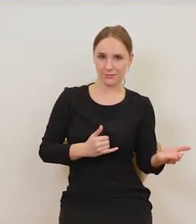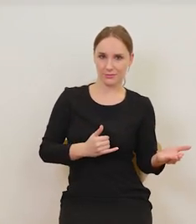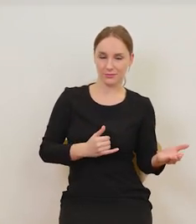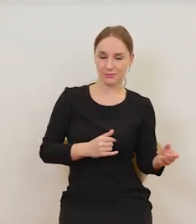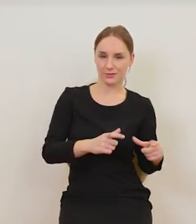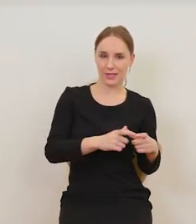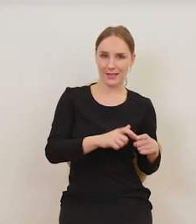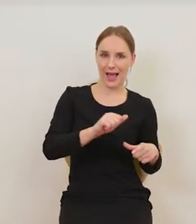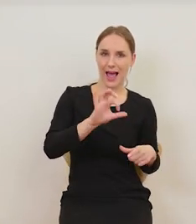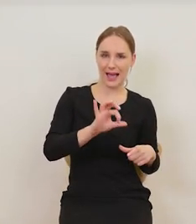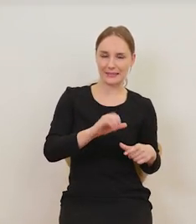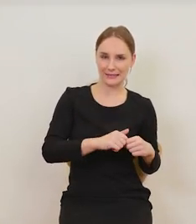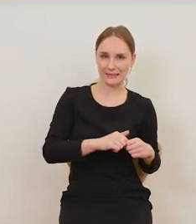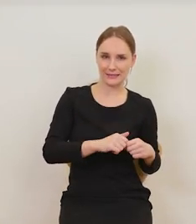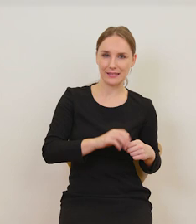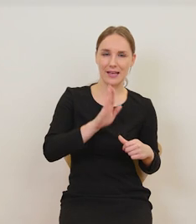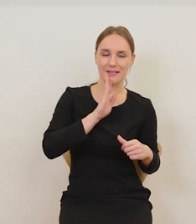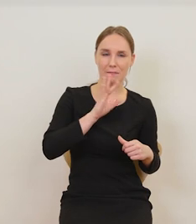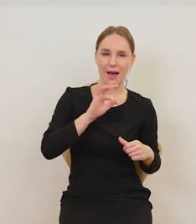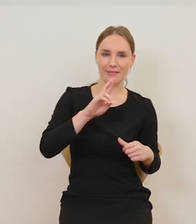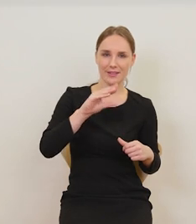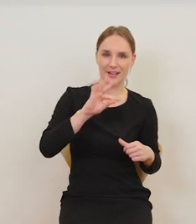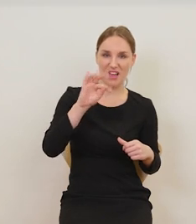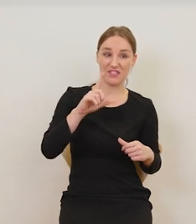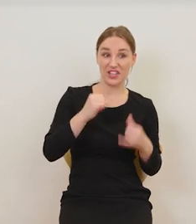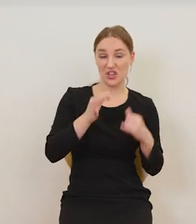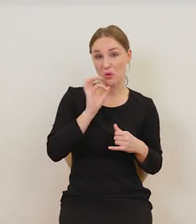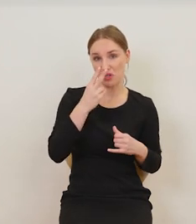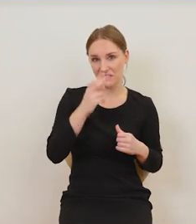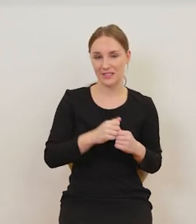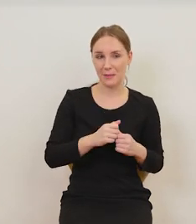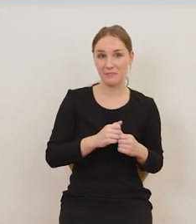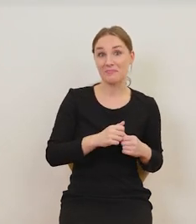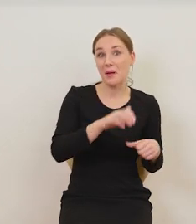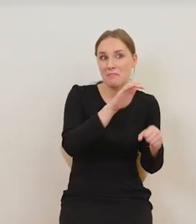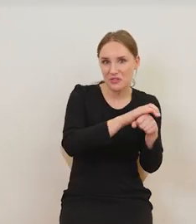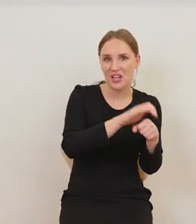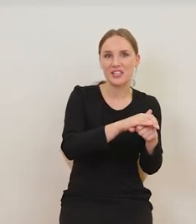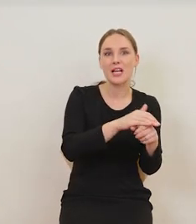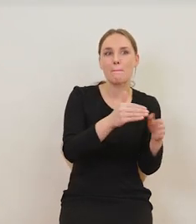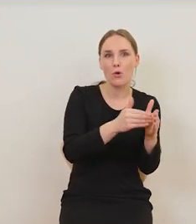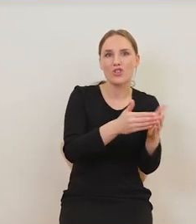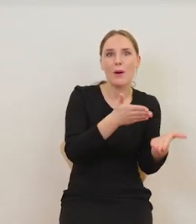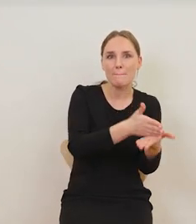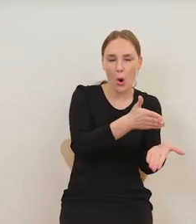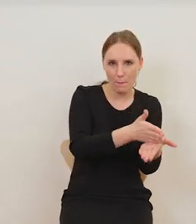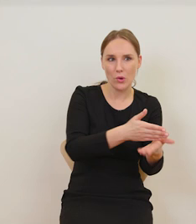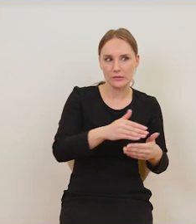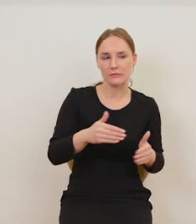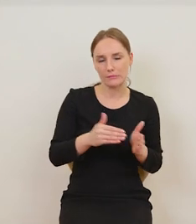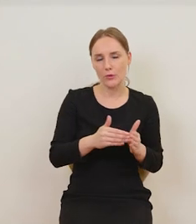asa, zapewne chyba treflowego, o ile dobrze tutaj widzę. No, przyjaciel w potrzebie, trzeba mu tę kartę,